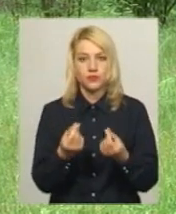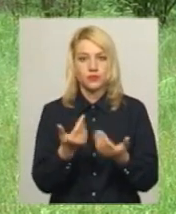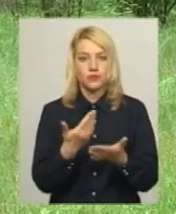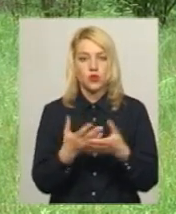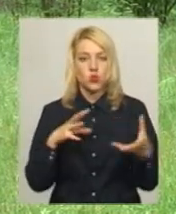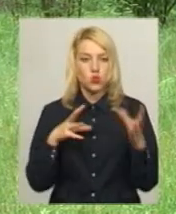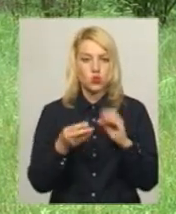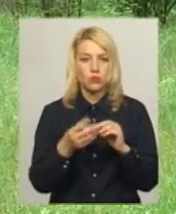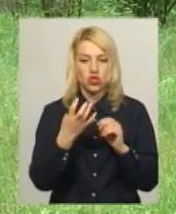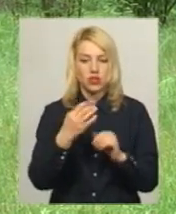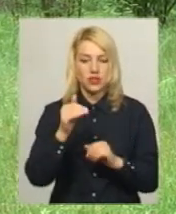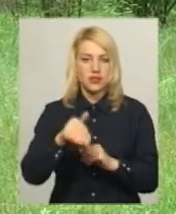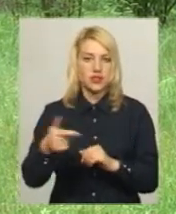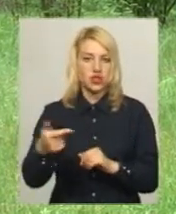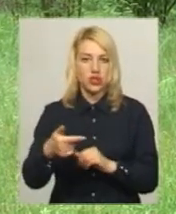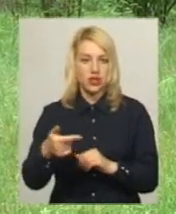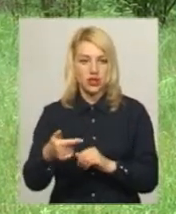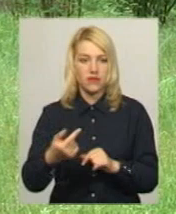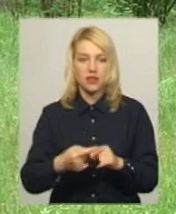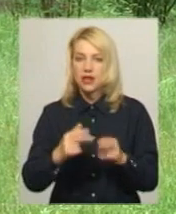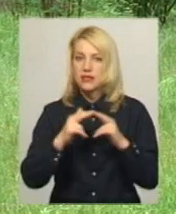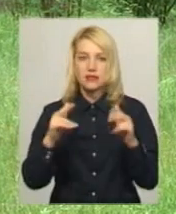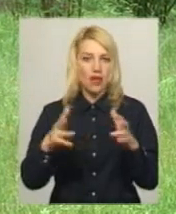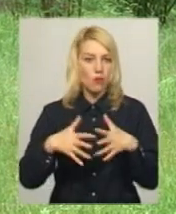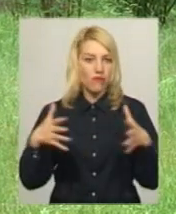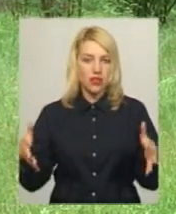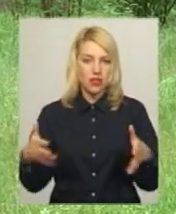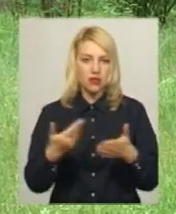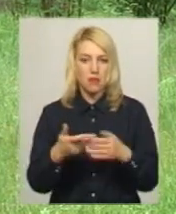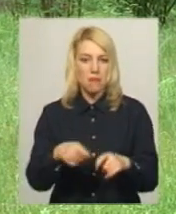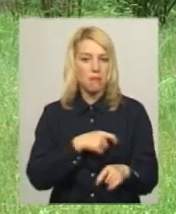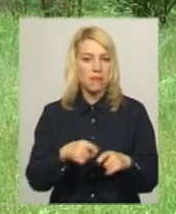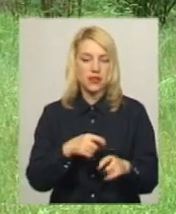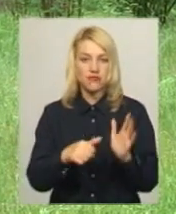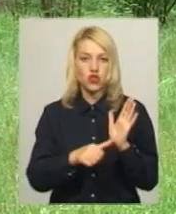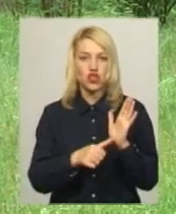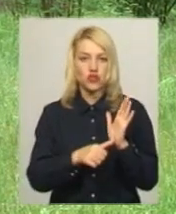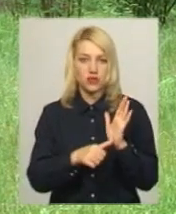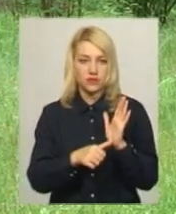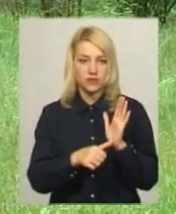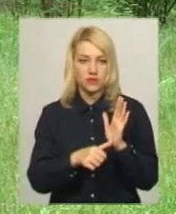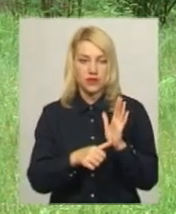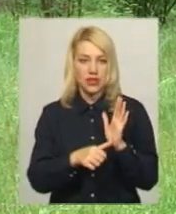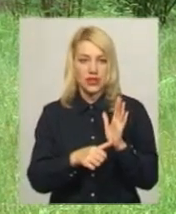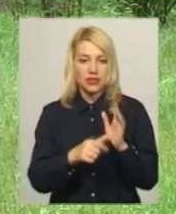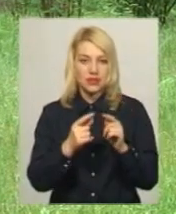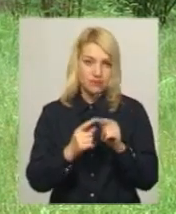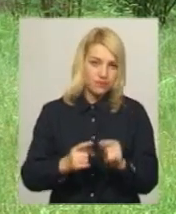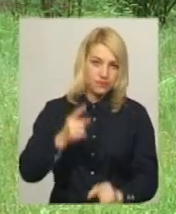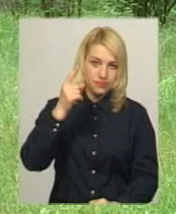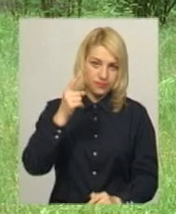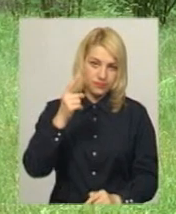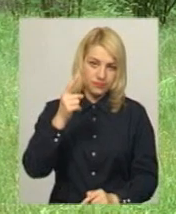400 тисяч гривень це все. Замок дуже великий, це метрів 6 має бути сама вища точка